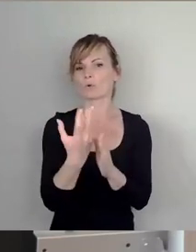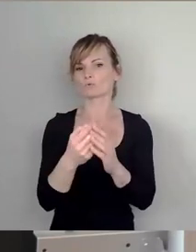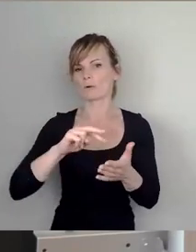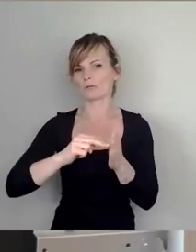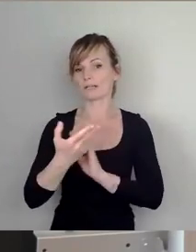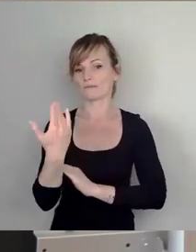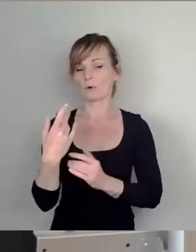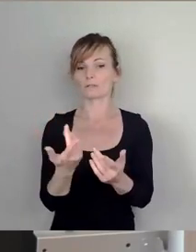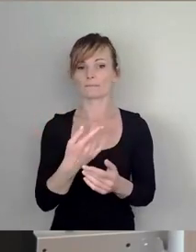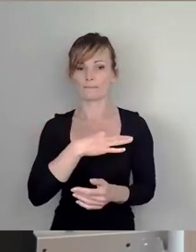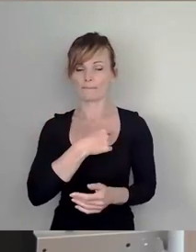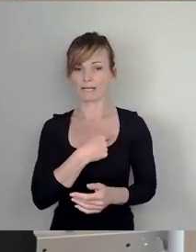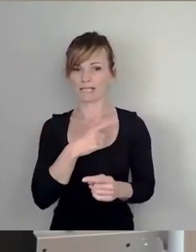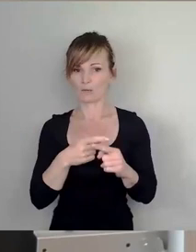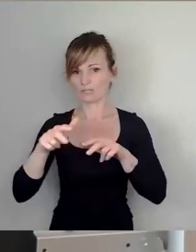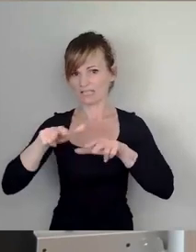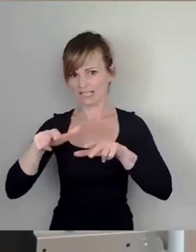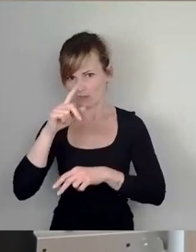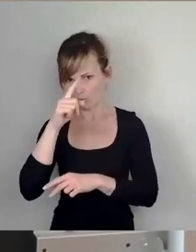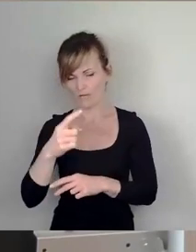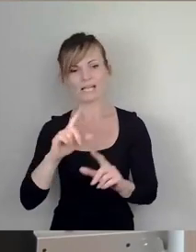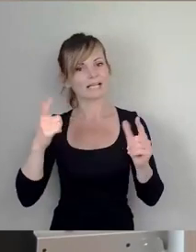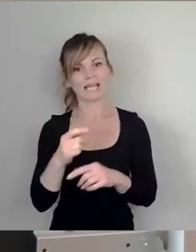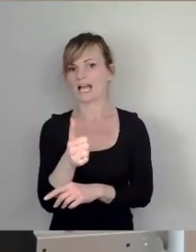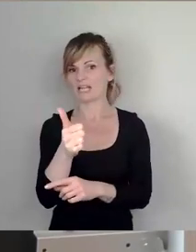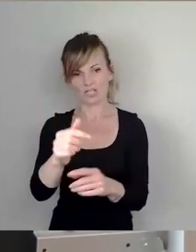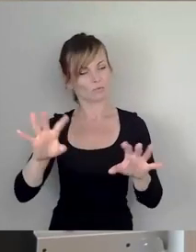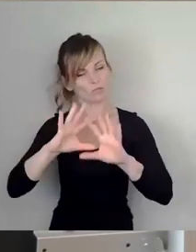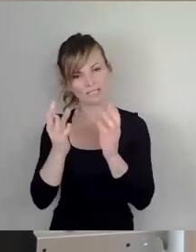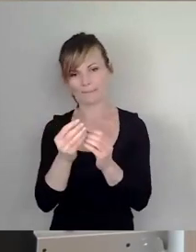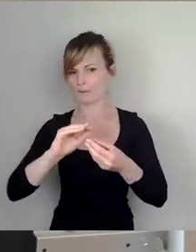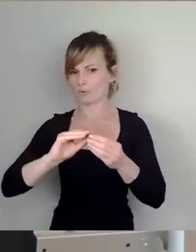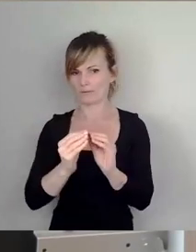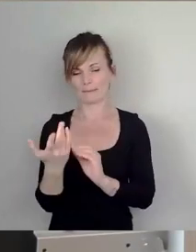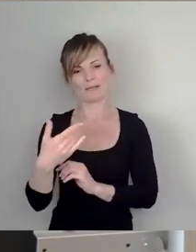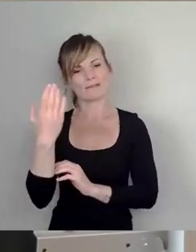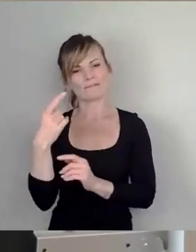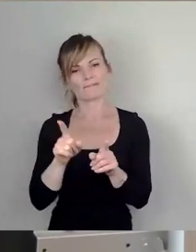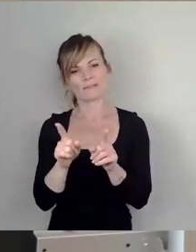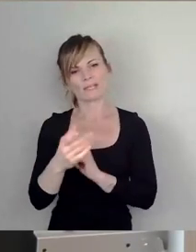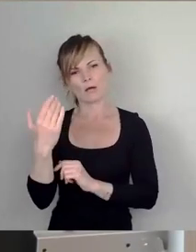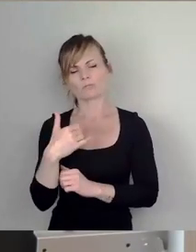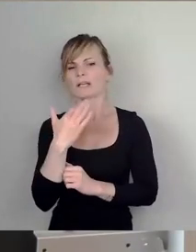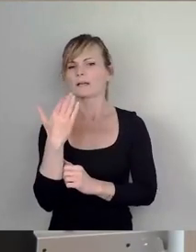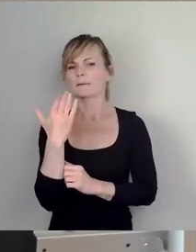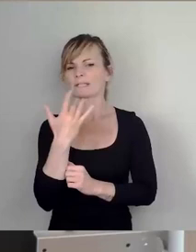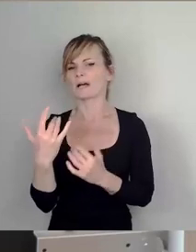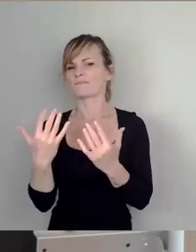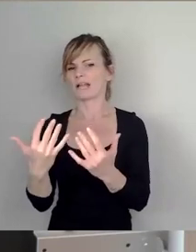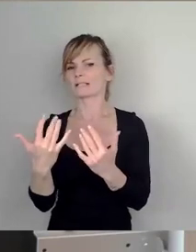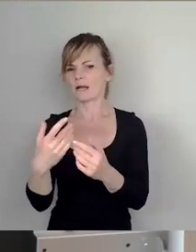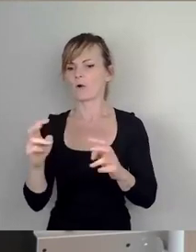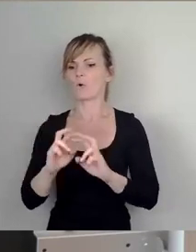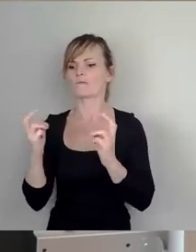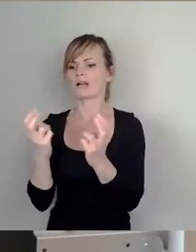und Regierung gedacht. Sie stellen keine Einschätzung der gesamten Problematik dar, wie Sie sich aus der Bitterfelder Konferenz, dem